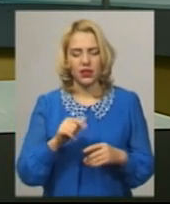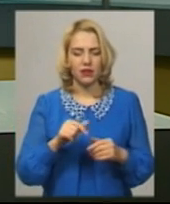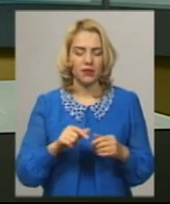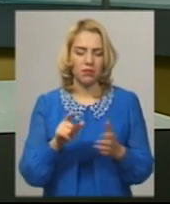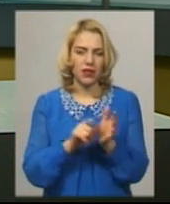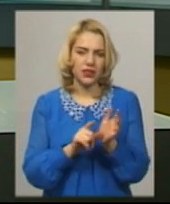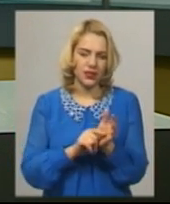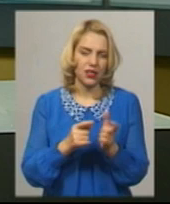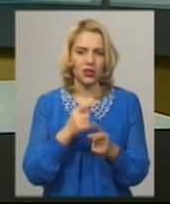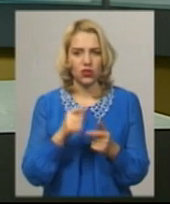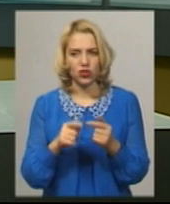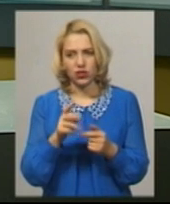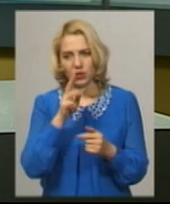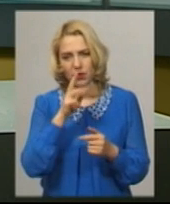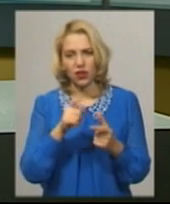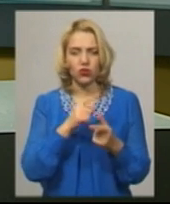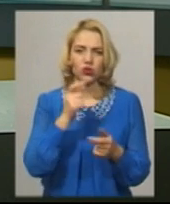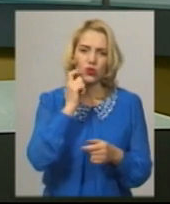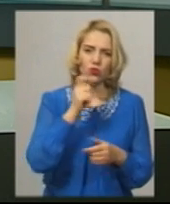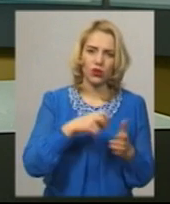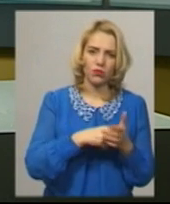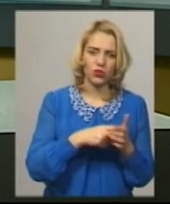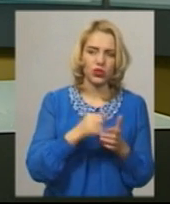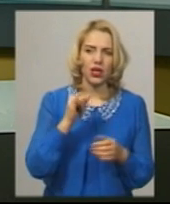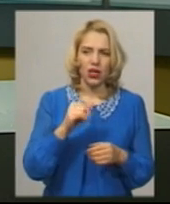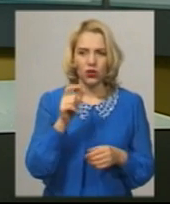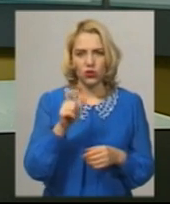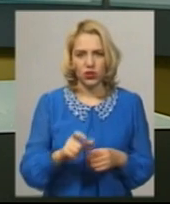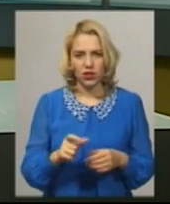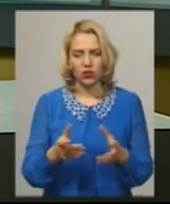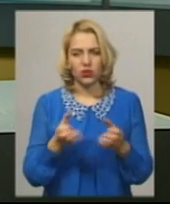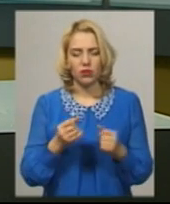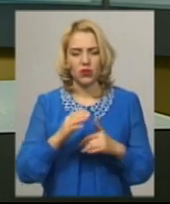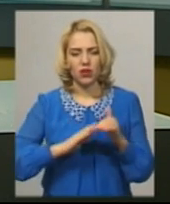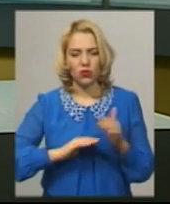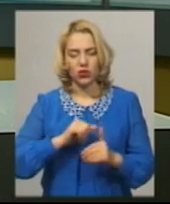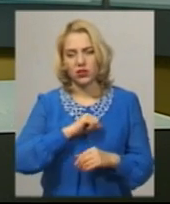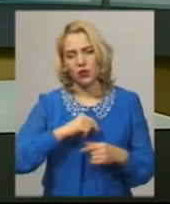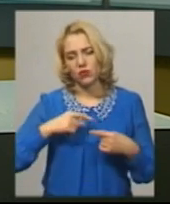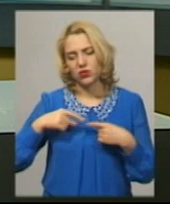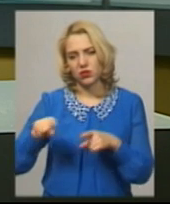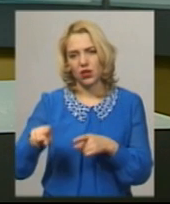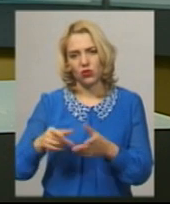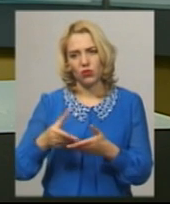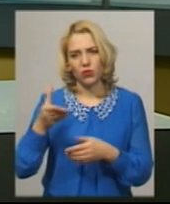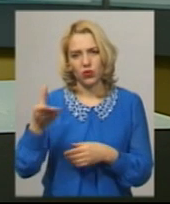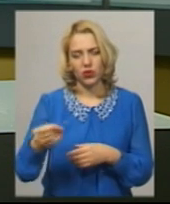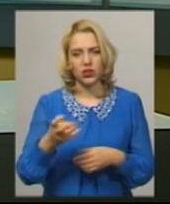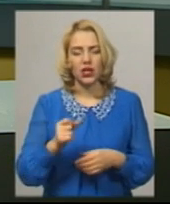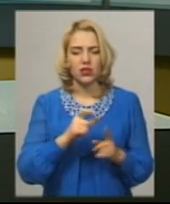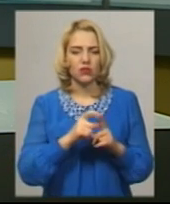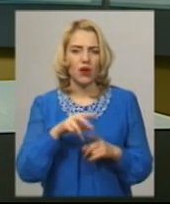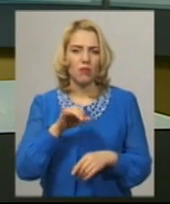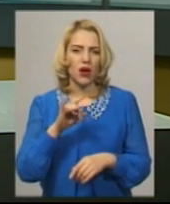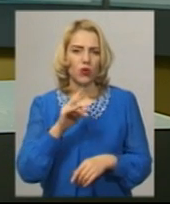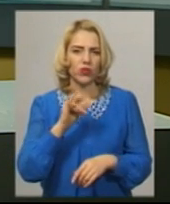зокрема і пенсійну, чи у відділення «Укрпошти». Людина отримує їх на руки та самостійно сплачує рахунки за комунальні послуги. За